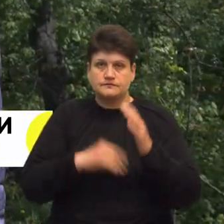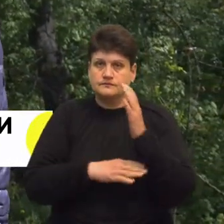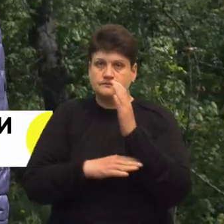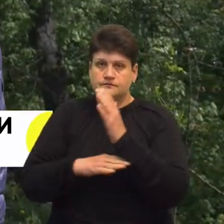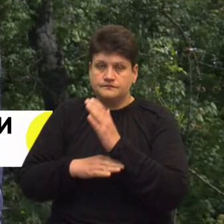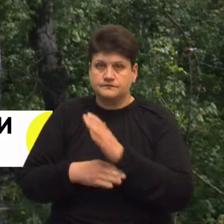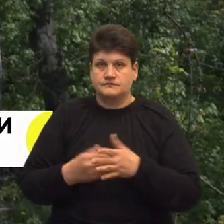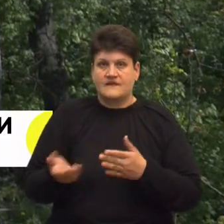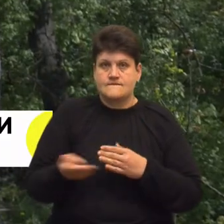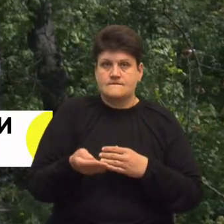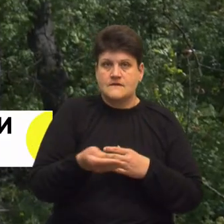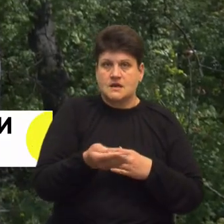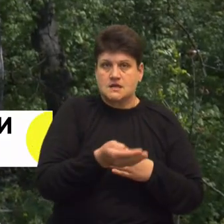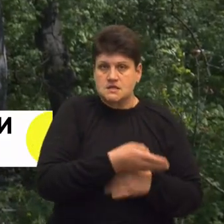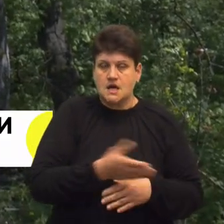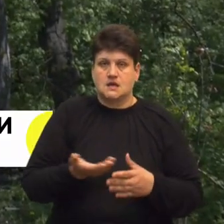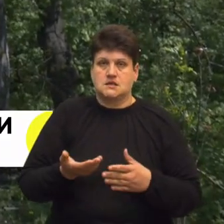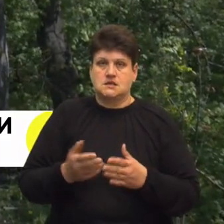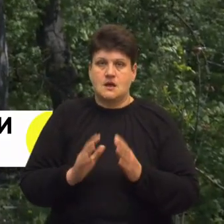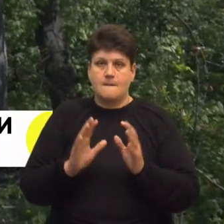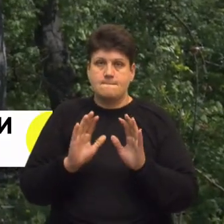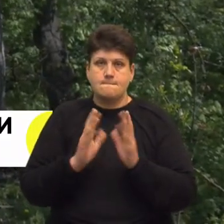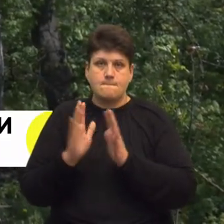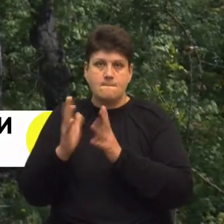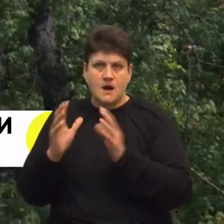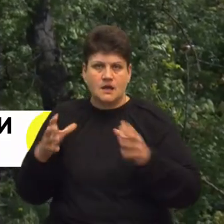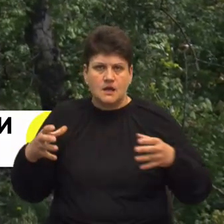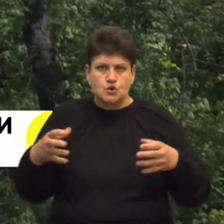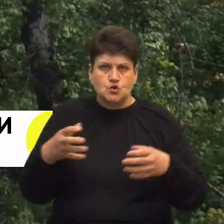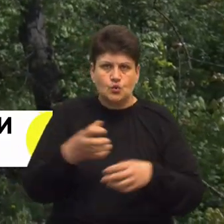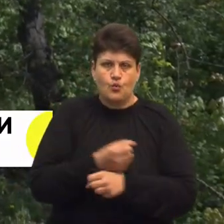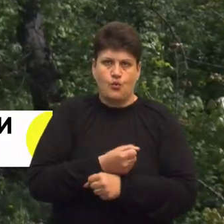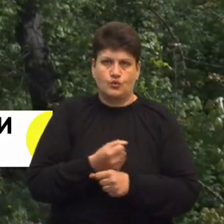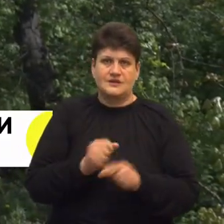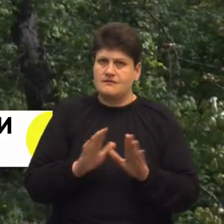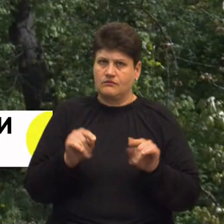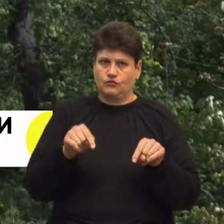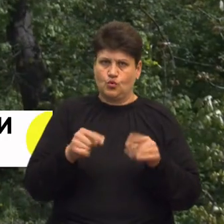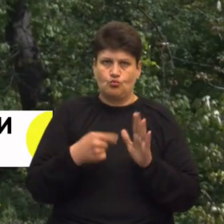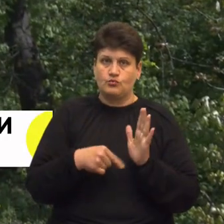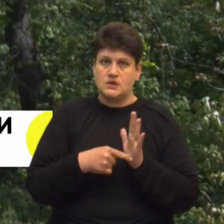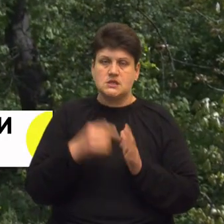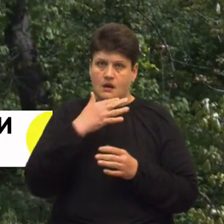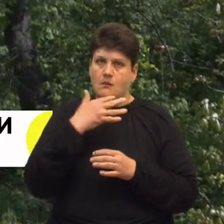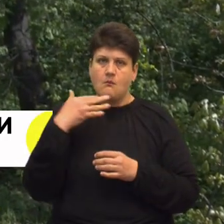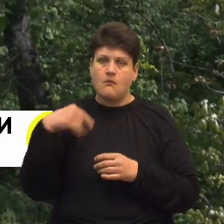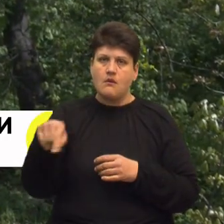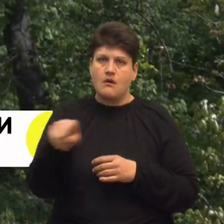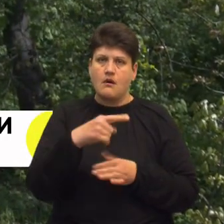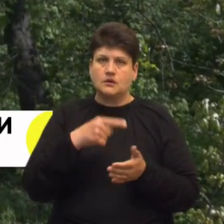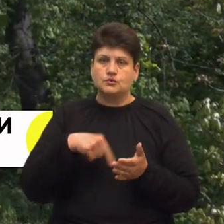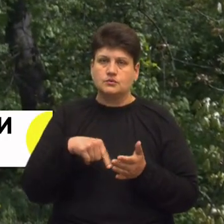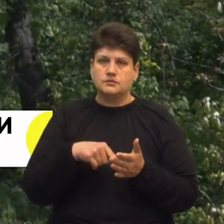зелені дерева вирізаються, парки скорочуються. І не тільки в цьому місті, багато місць парків